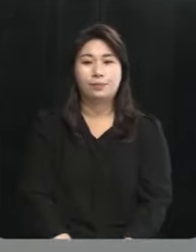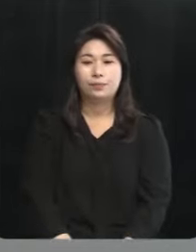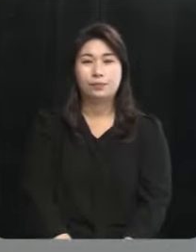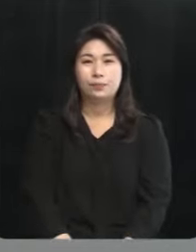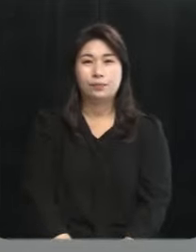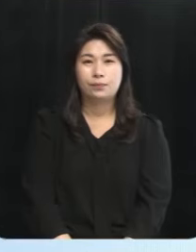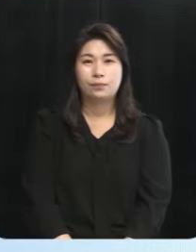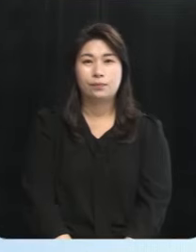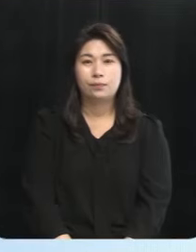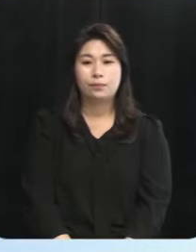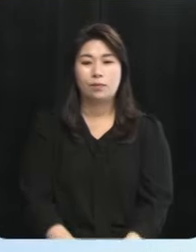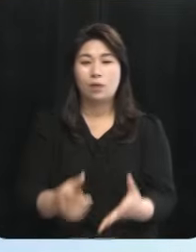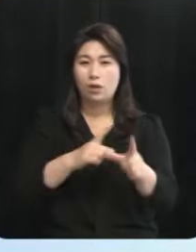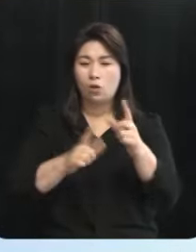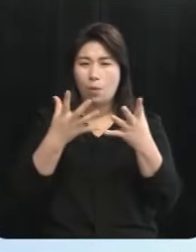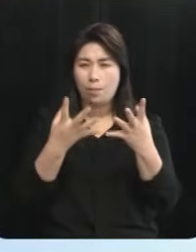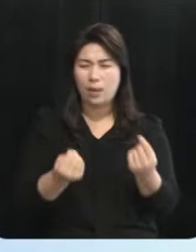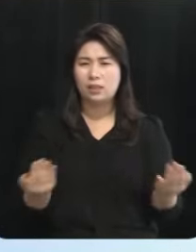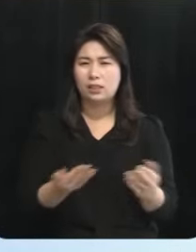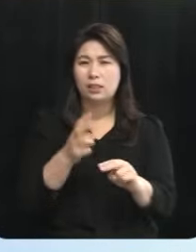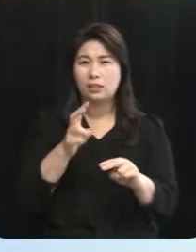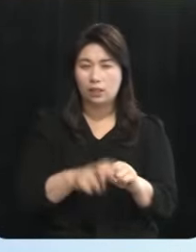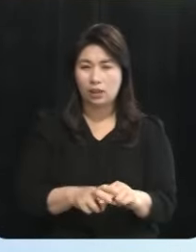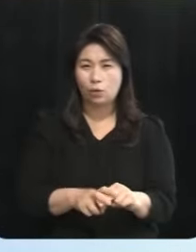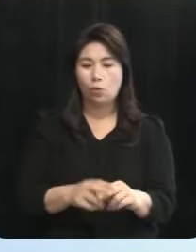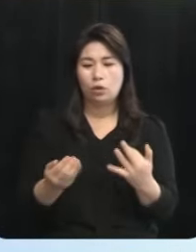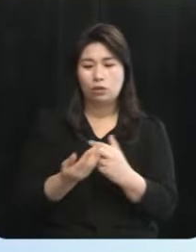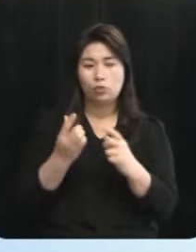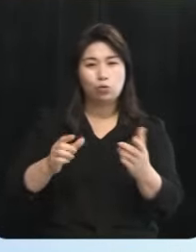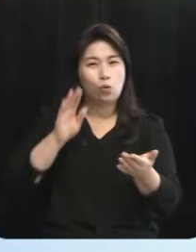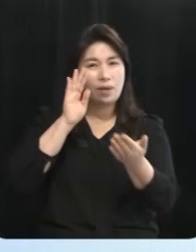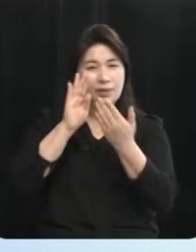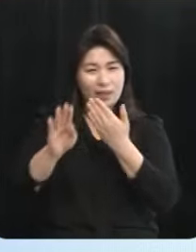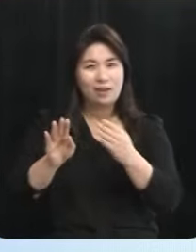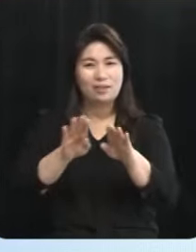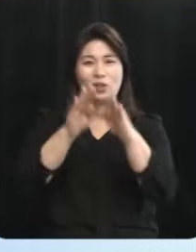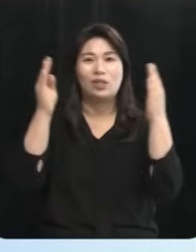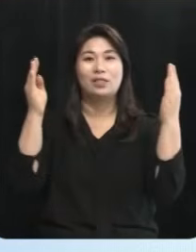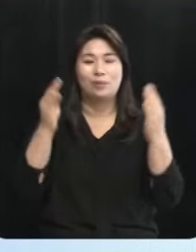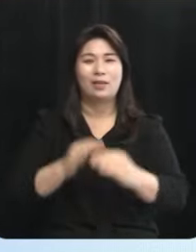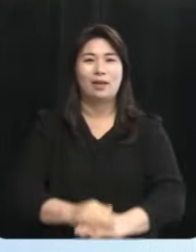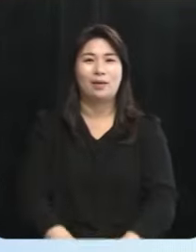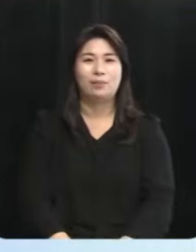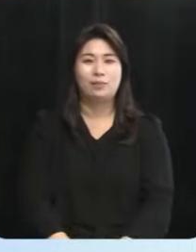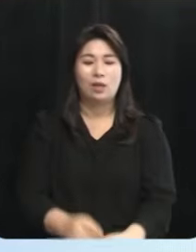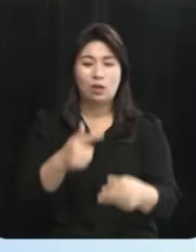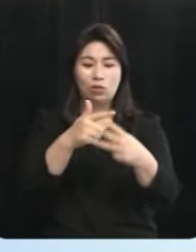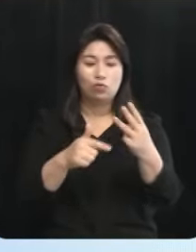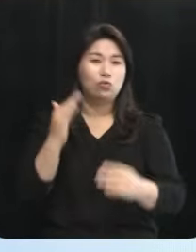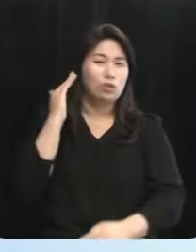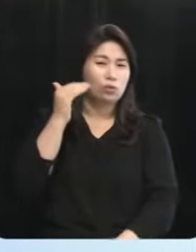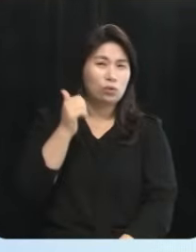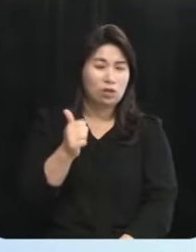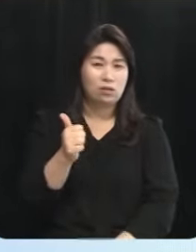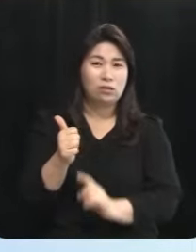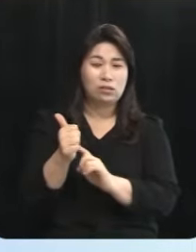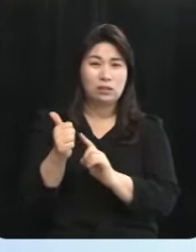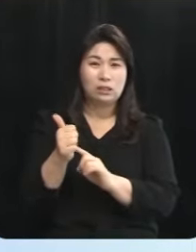더 많은 일자리로 제주의 미래를 열겠습니다 윤석열 정부는